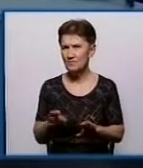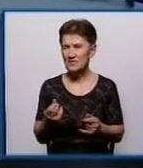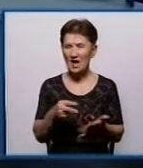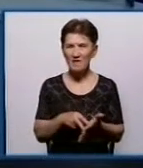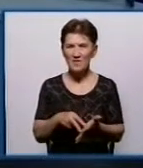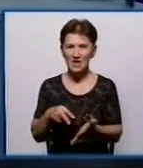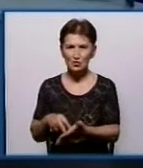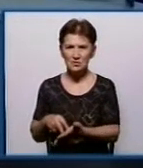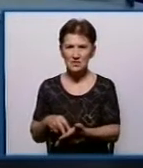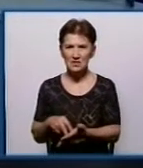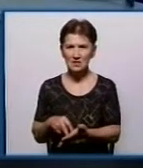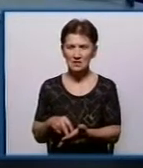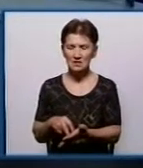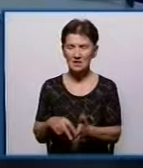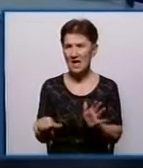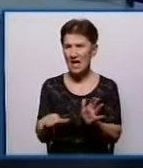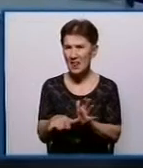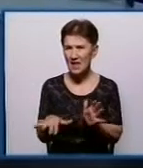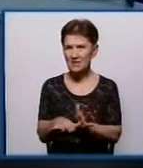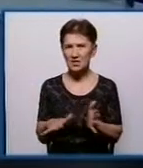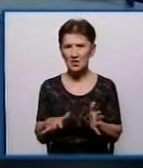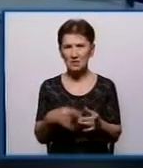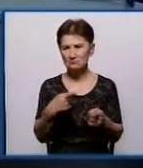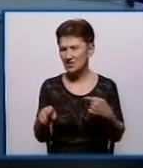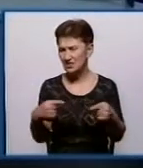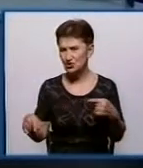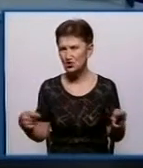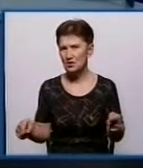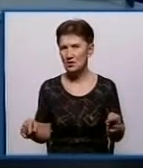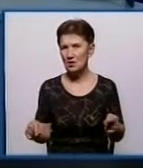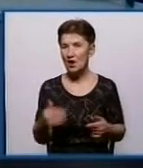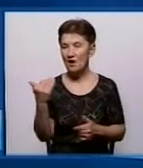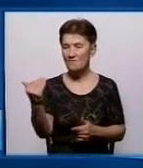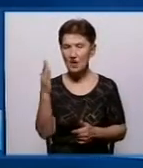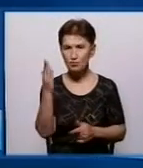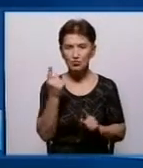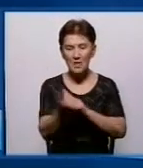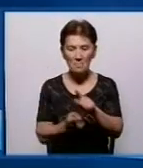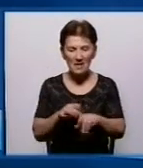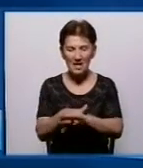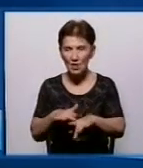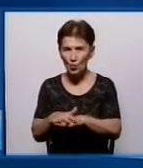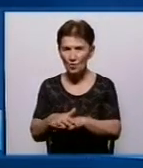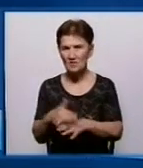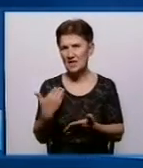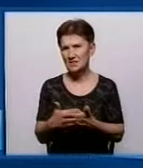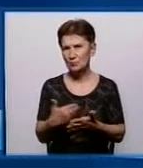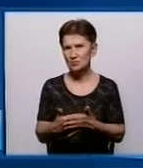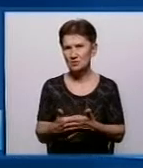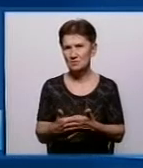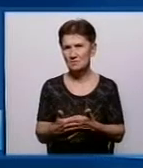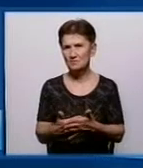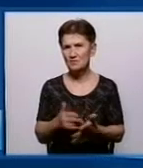електрики і інших складових тарифів, ви будете перераховувати цей тариф вже, наприклад, там у